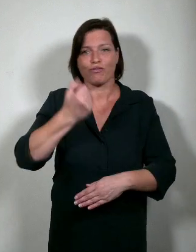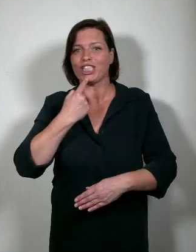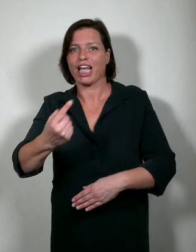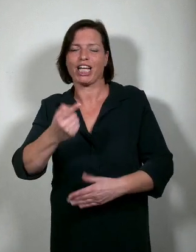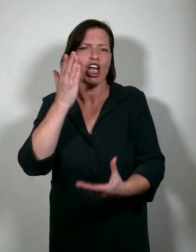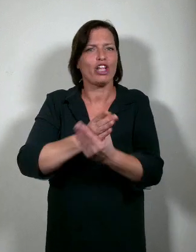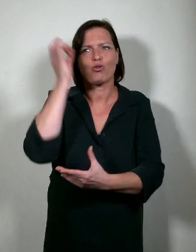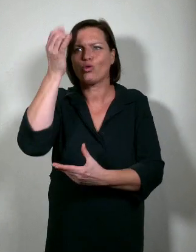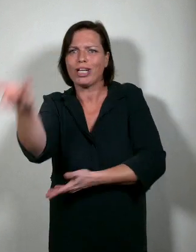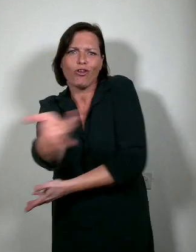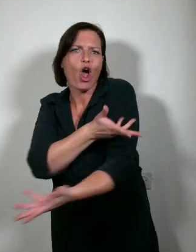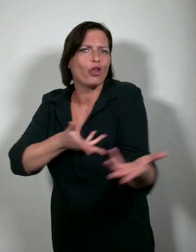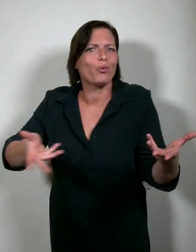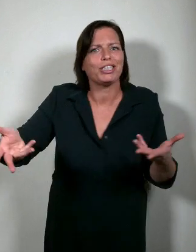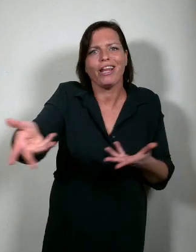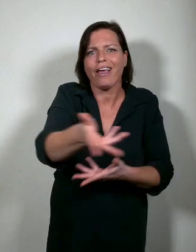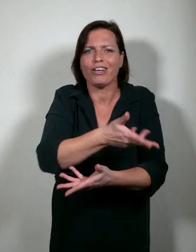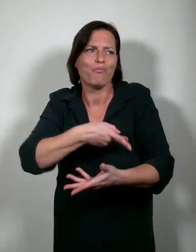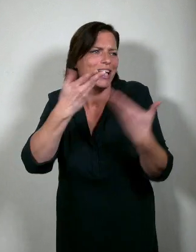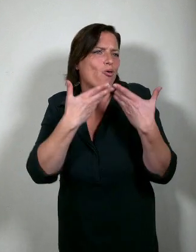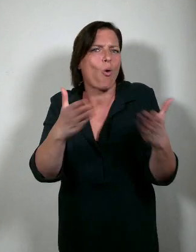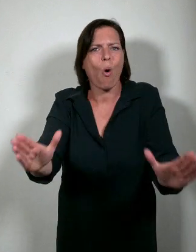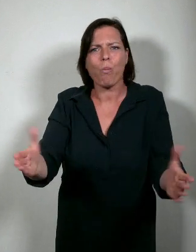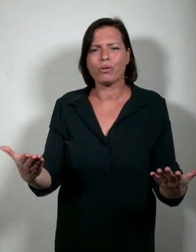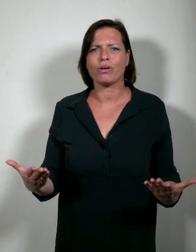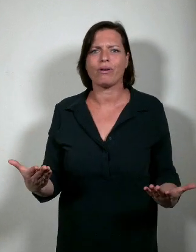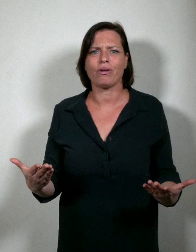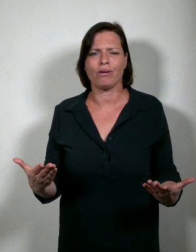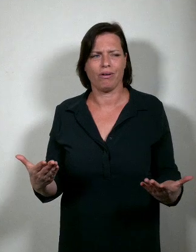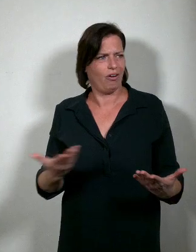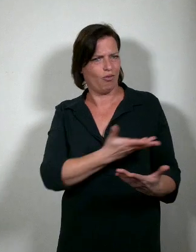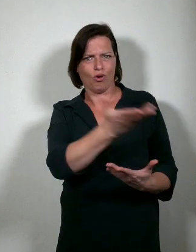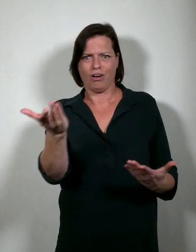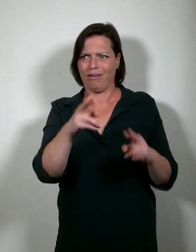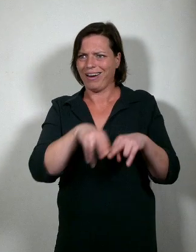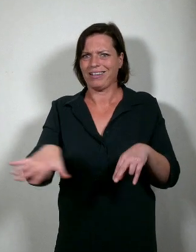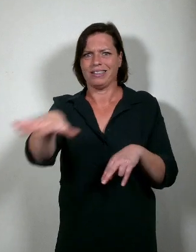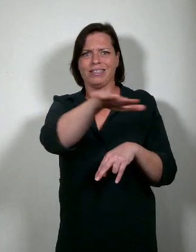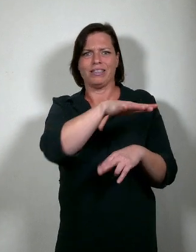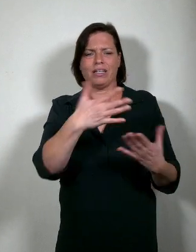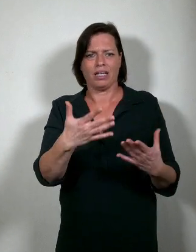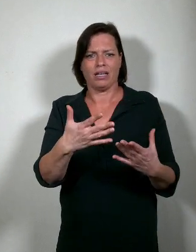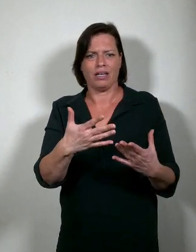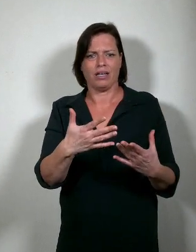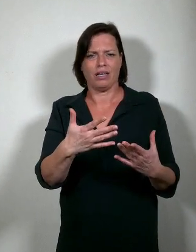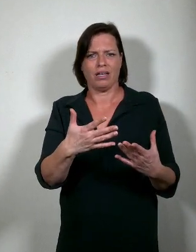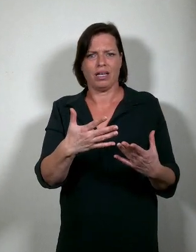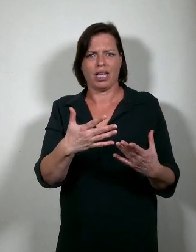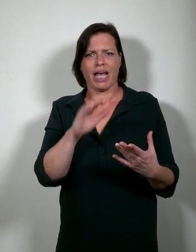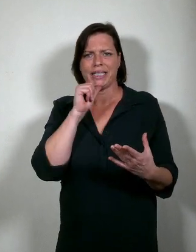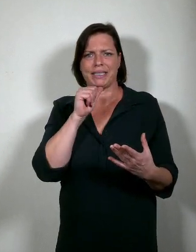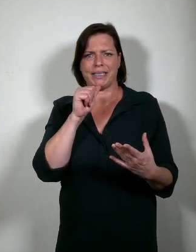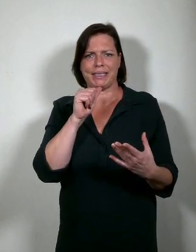interculturele uitwisseling, voor meer openheid ten aanzien van de wereld en tegen navelstaarderij.